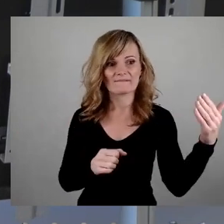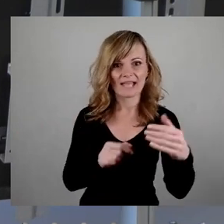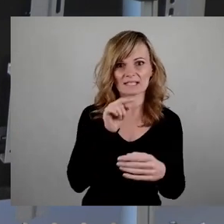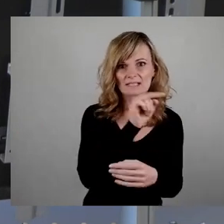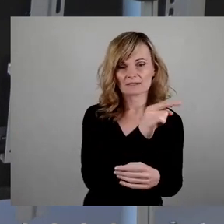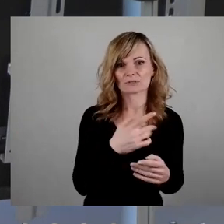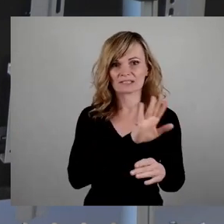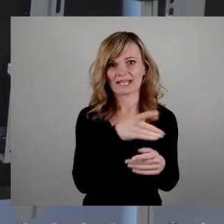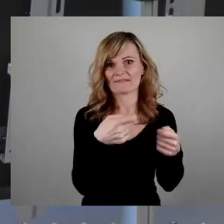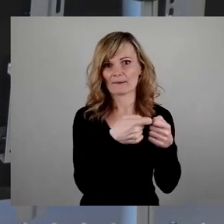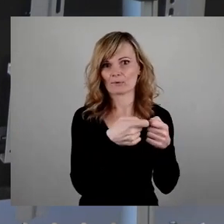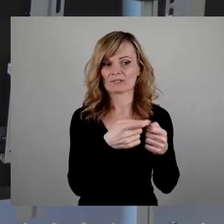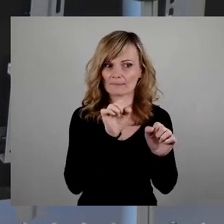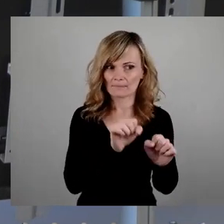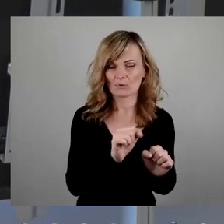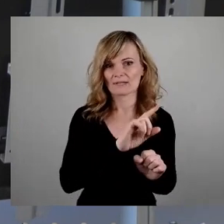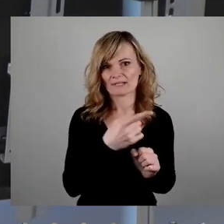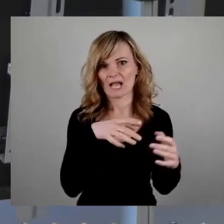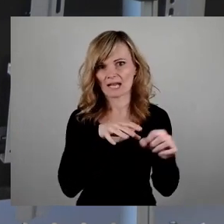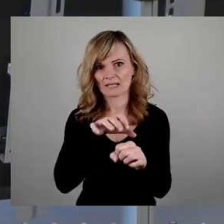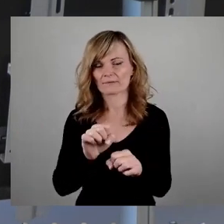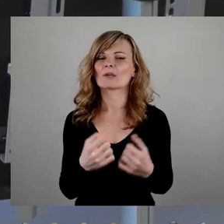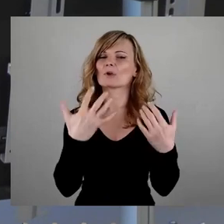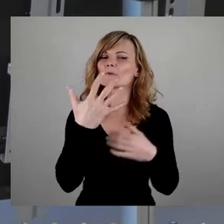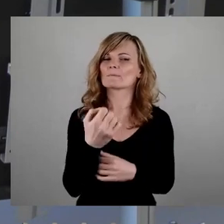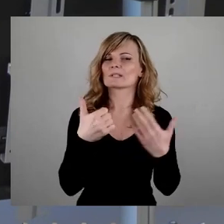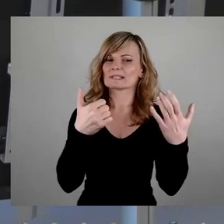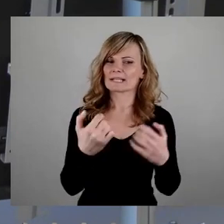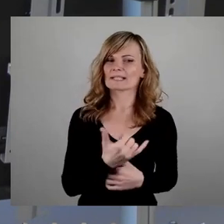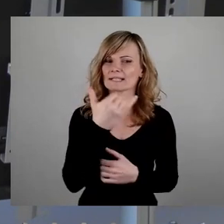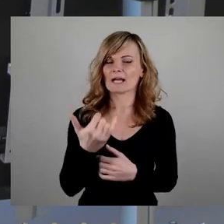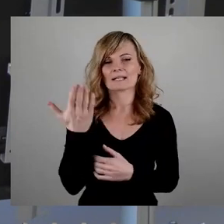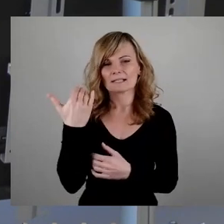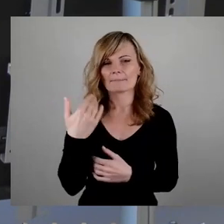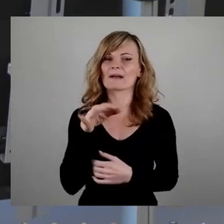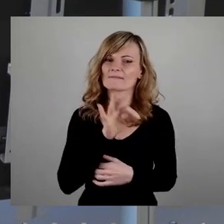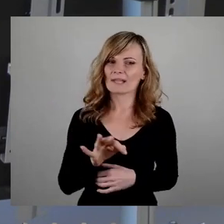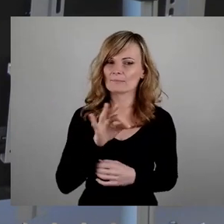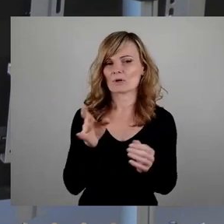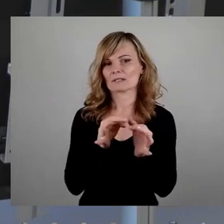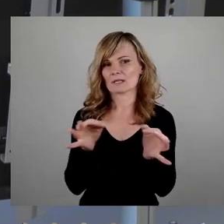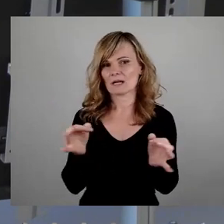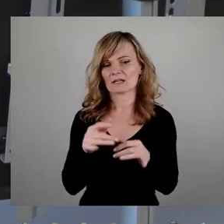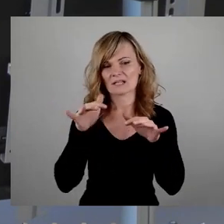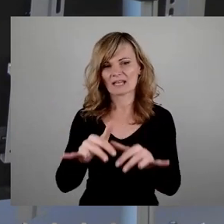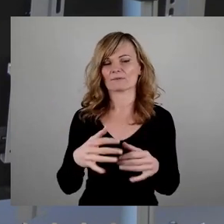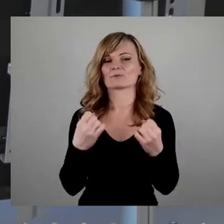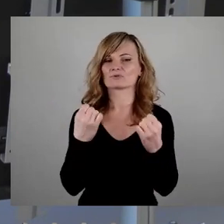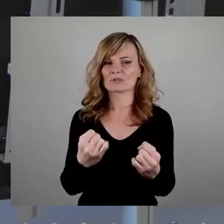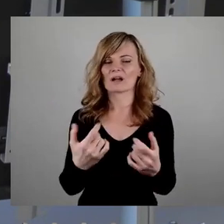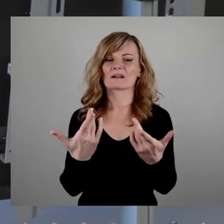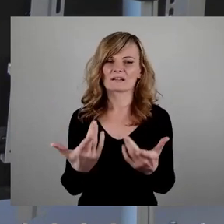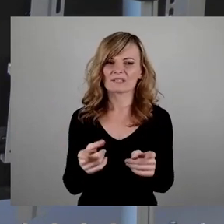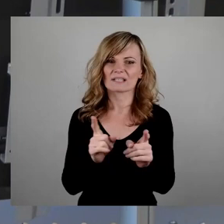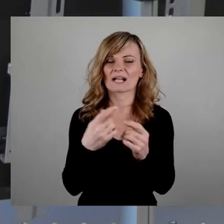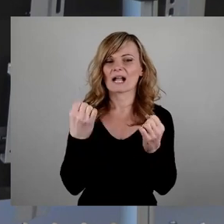verwies. Die 50er und 60er Jahre waren in diesen Februartagen also geprägt vom Kalten Krieg, mit Massenkundgebungen, Fackelumzügen und zentralen